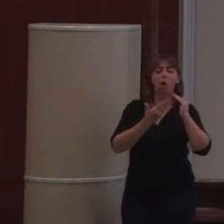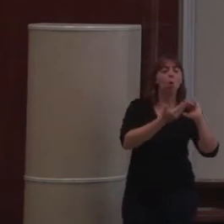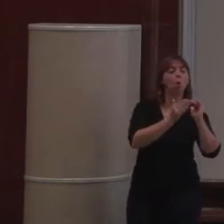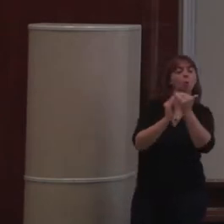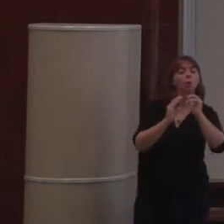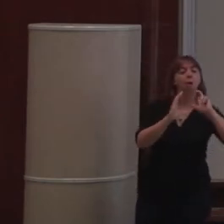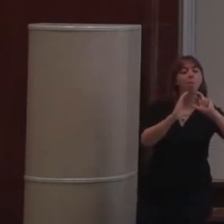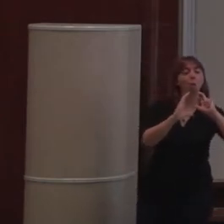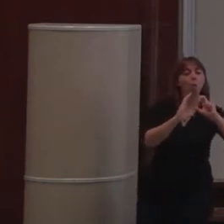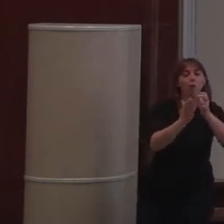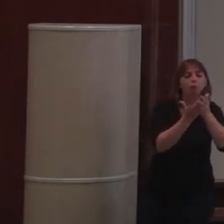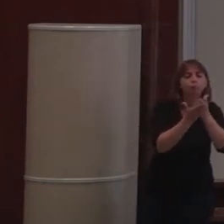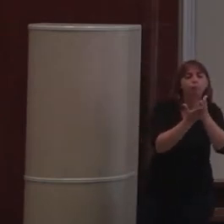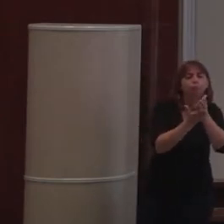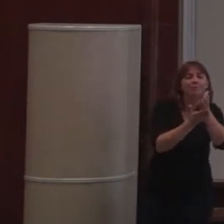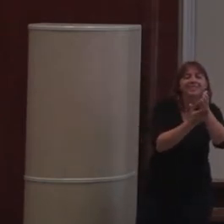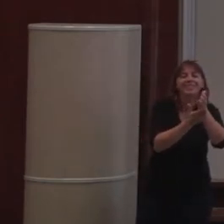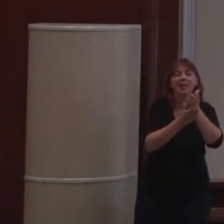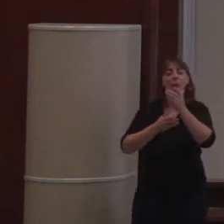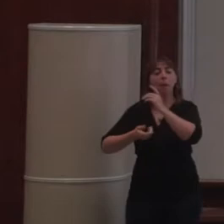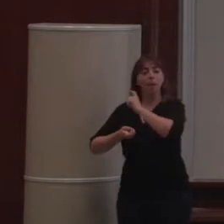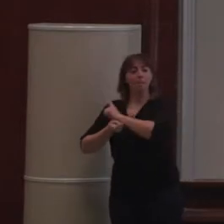chemin et la communauté Python s'en est dégagée.